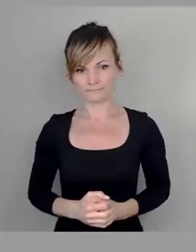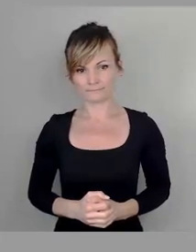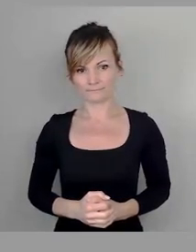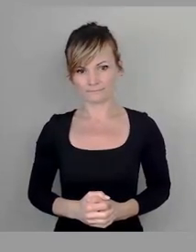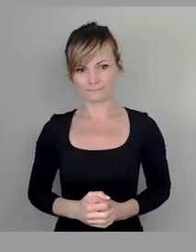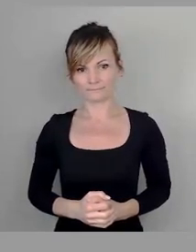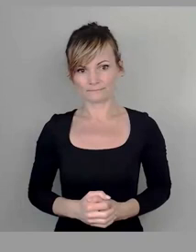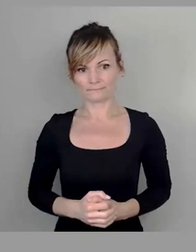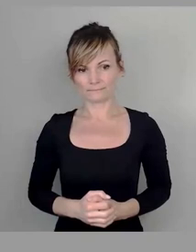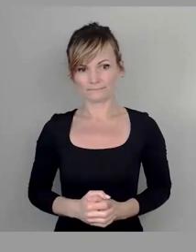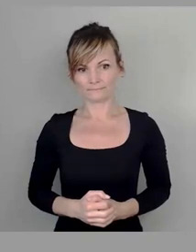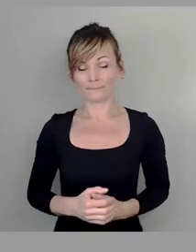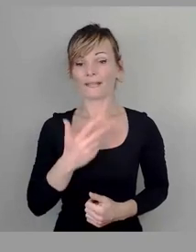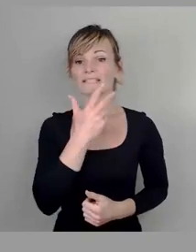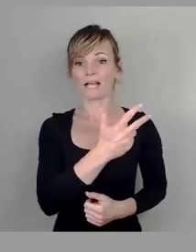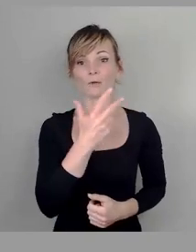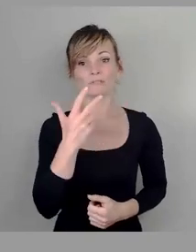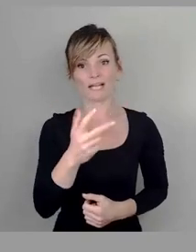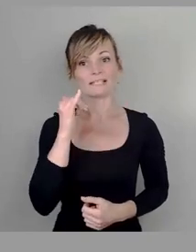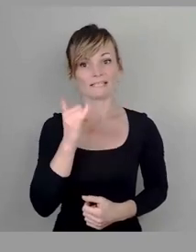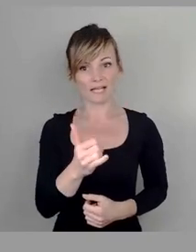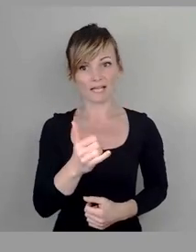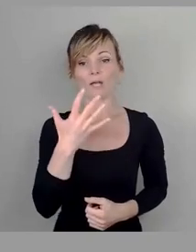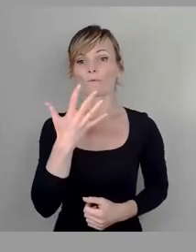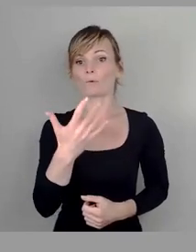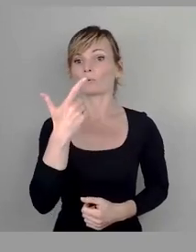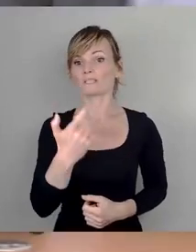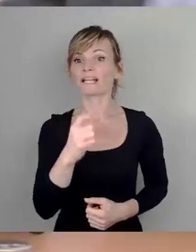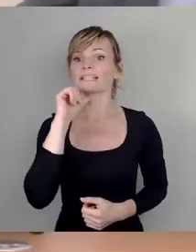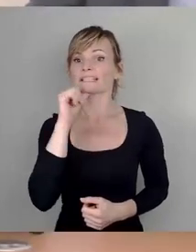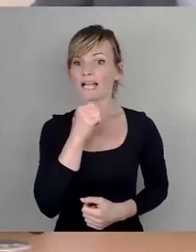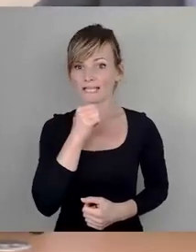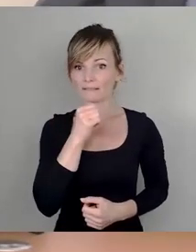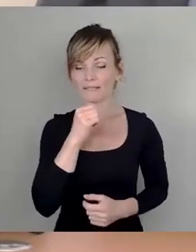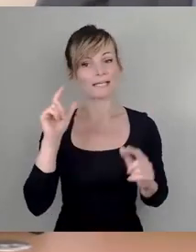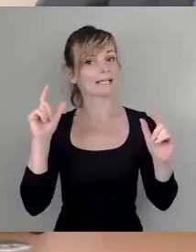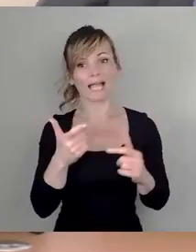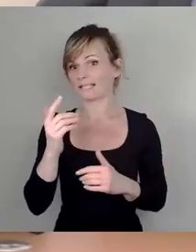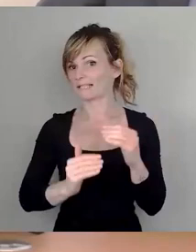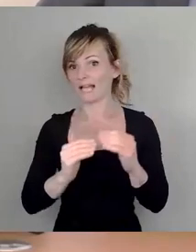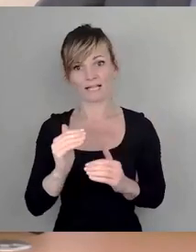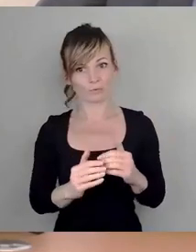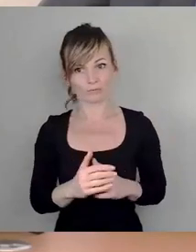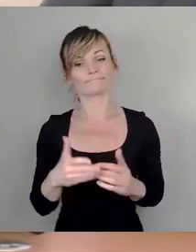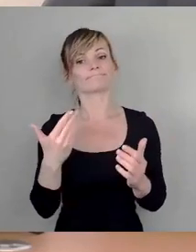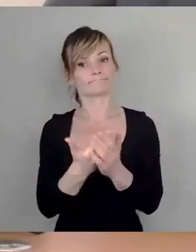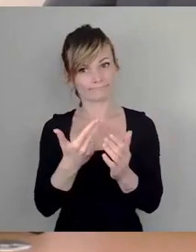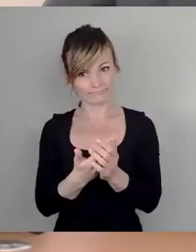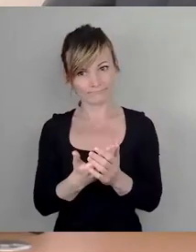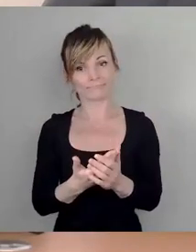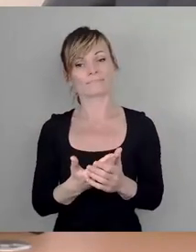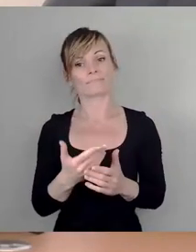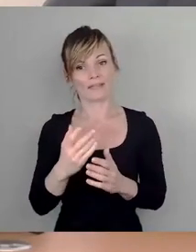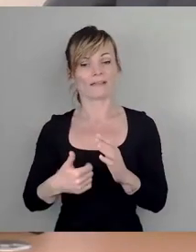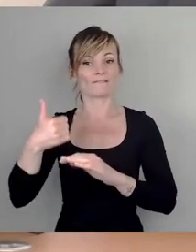33 Ja, 25 Nein, keine Enthaltung. Damit ist das federführende